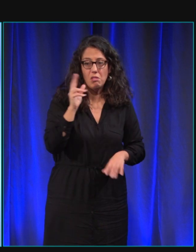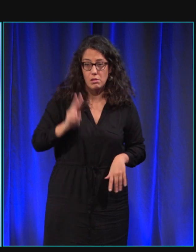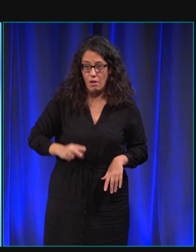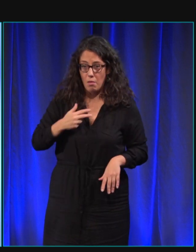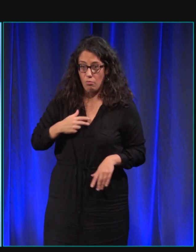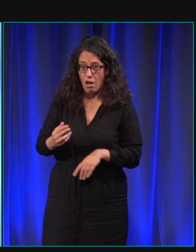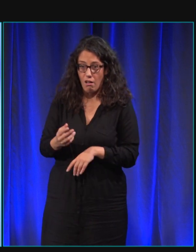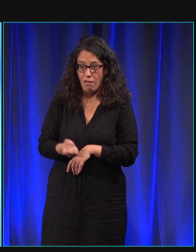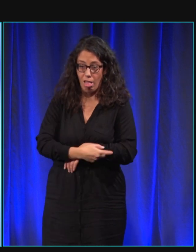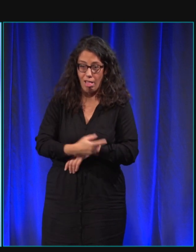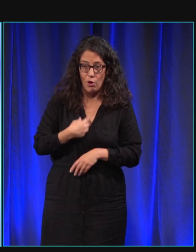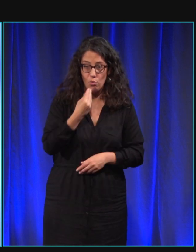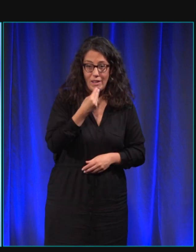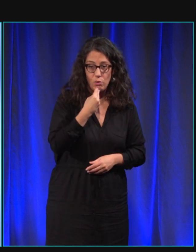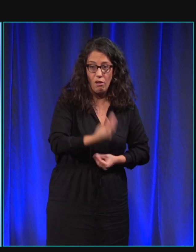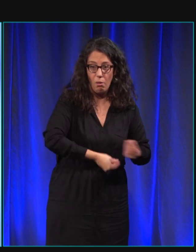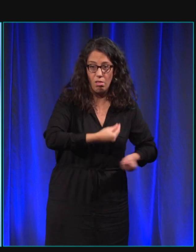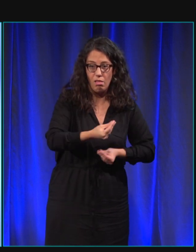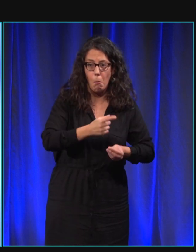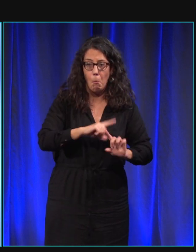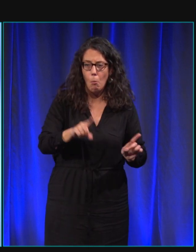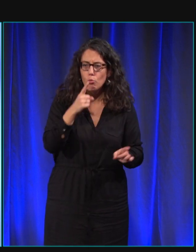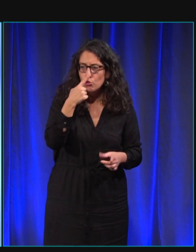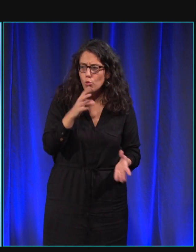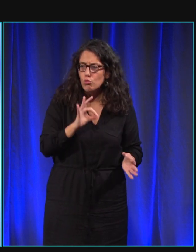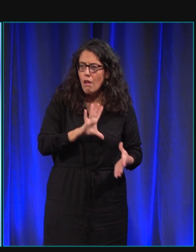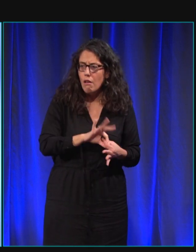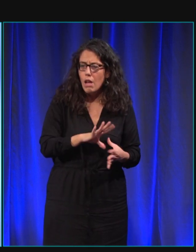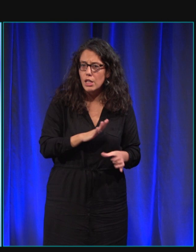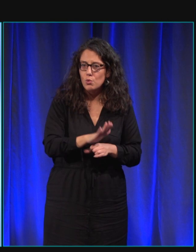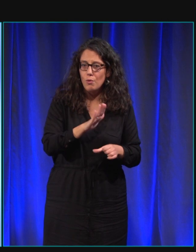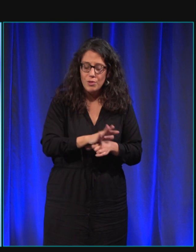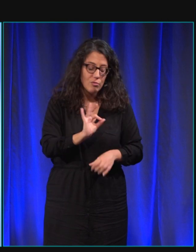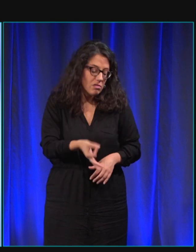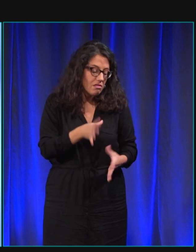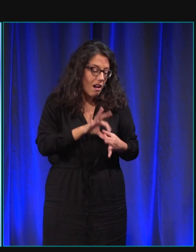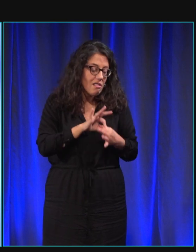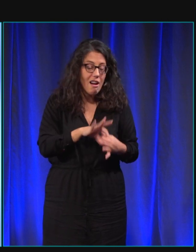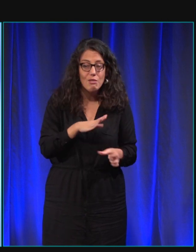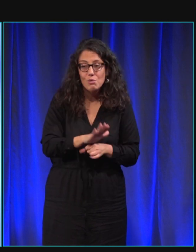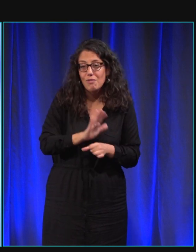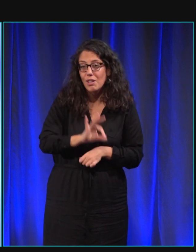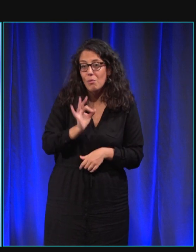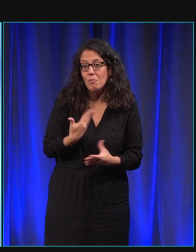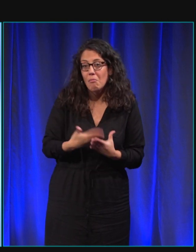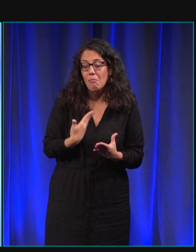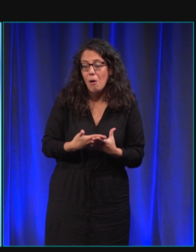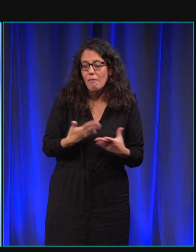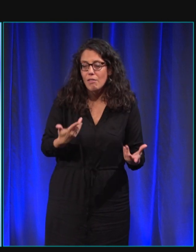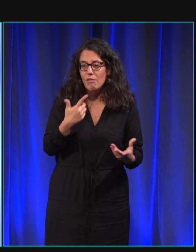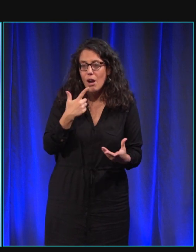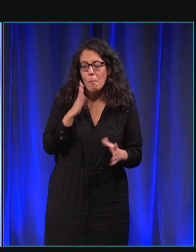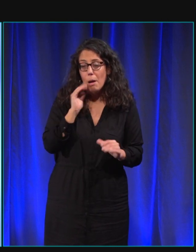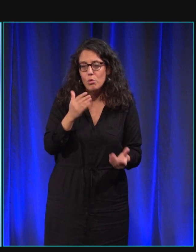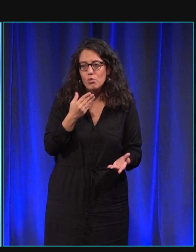abuse de ça parce que je pense que le lien est suffisant et il l'est et qu'elle n'a pas besoin de ça